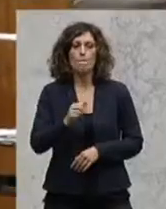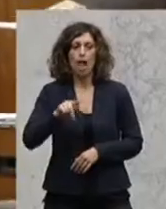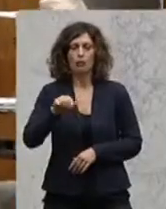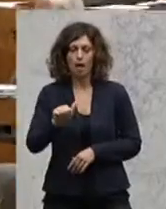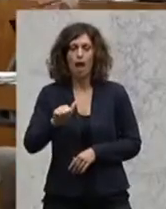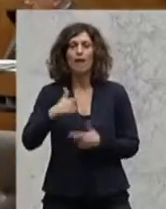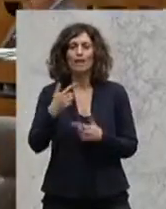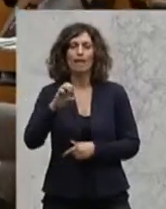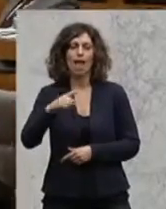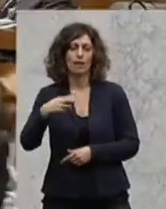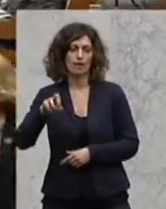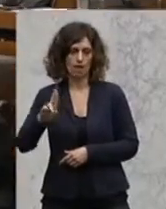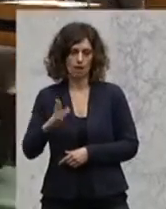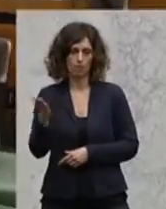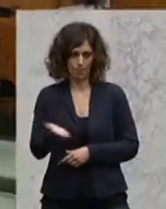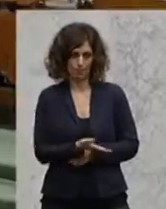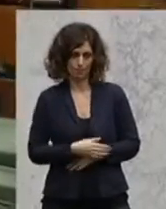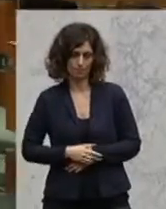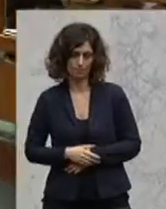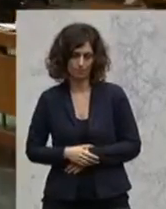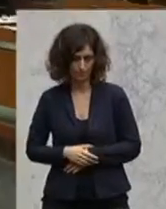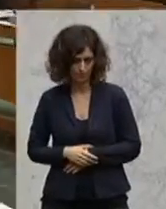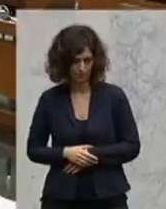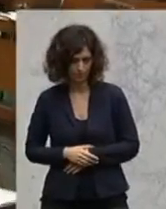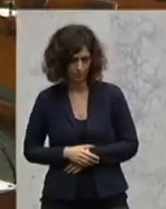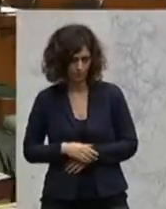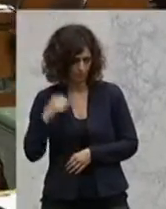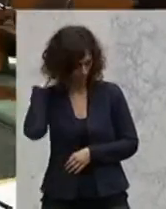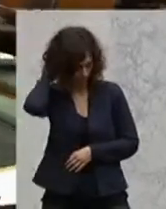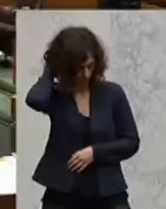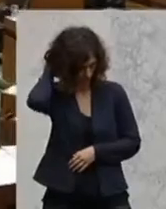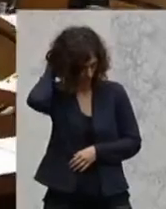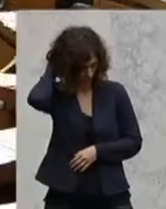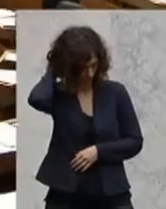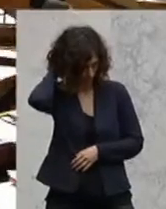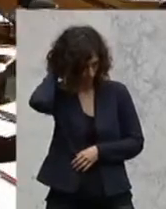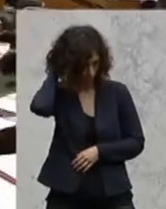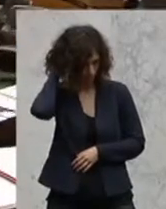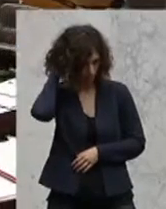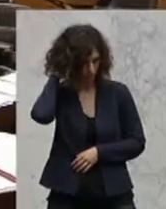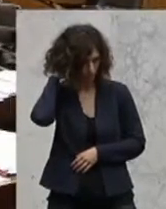Als nächste Rednerin am Wort, Ruperta Lichtenegger, sie ist die Wirtschaftssprecherin der Grünen.